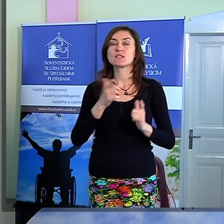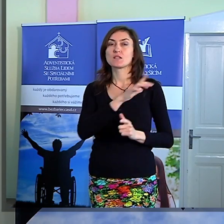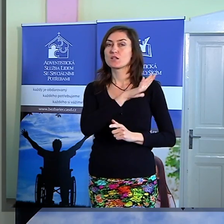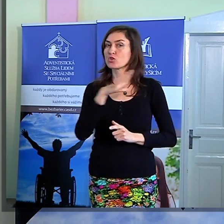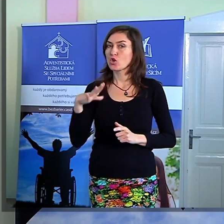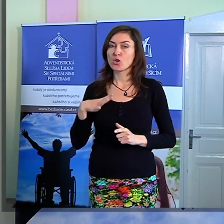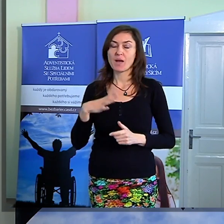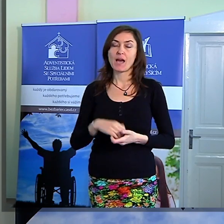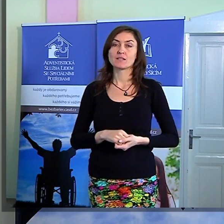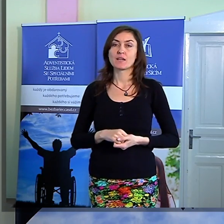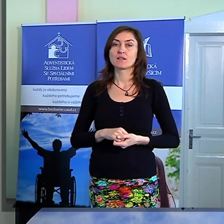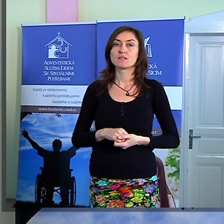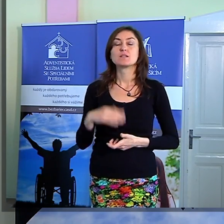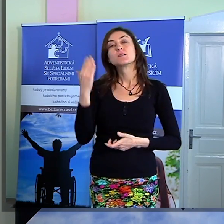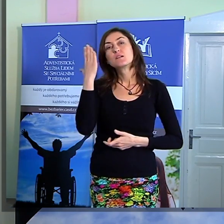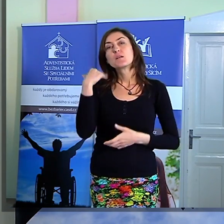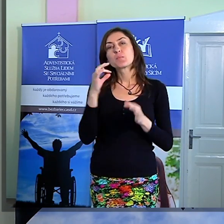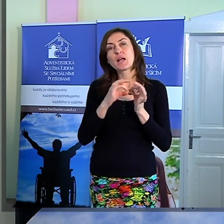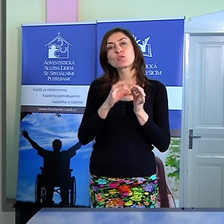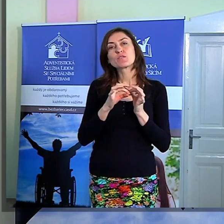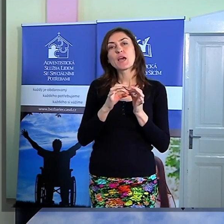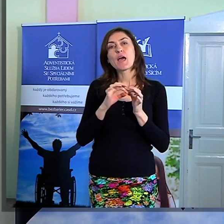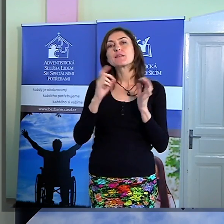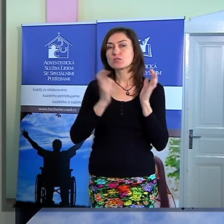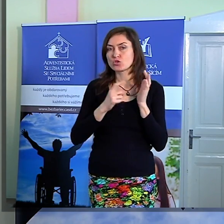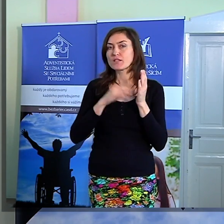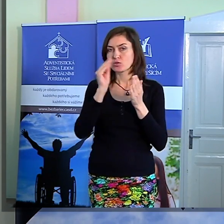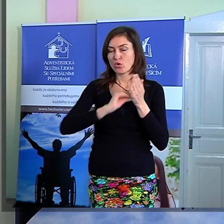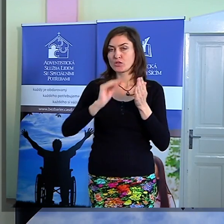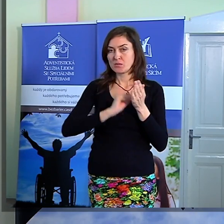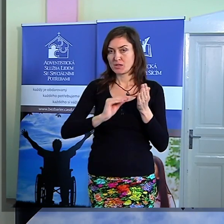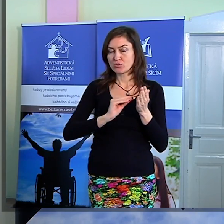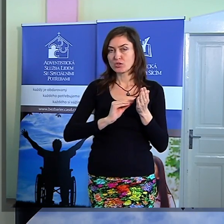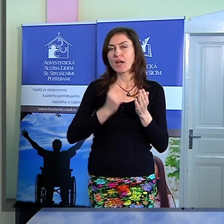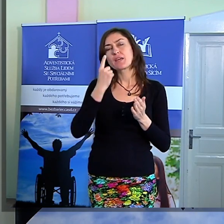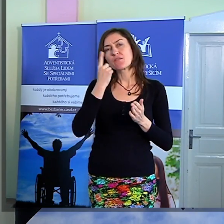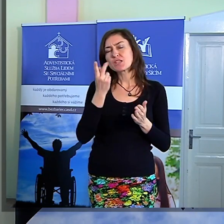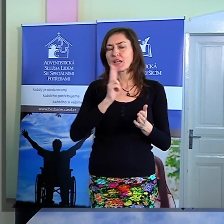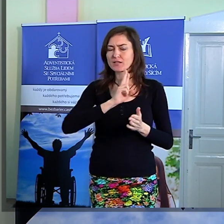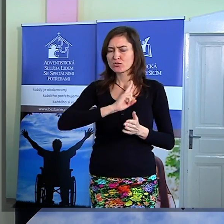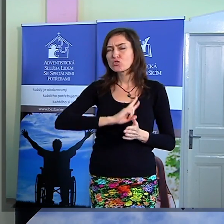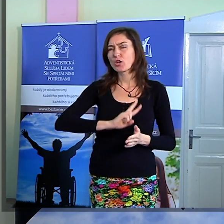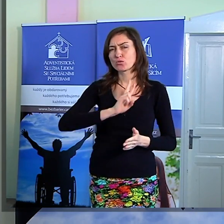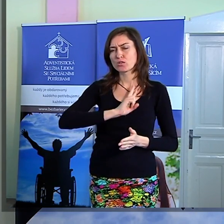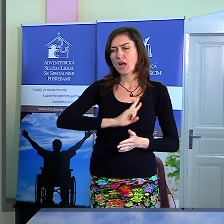A byla to i záležitost, o které on často píše. A je vidět, že ho to trápí.